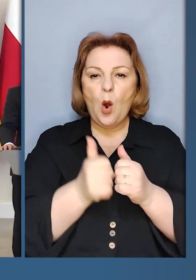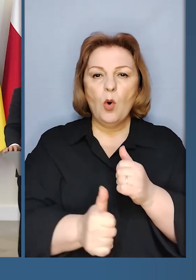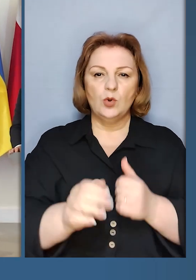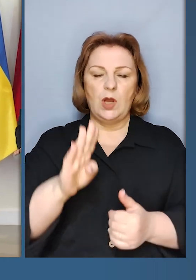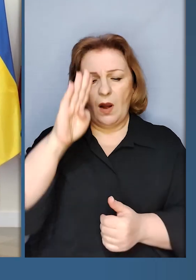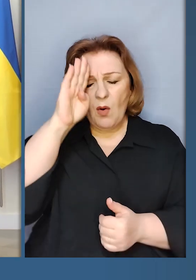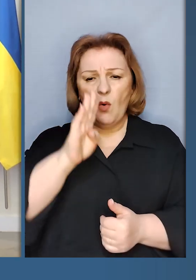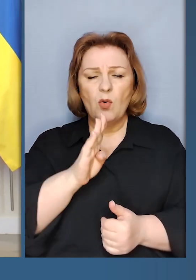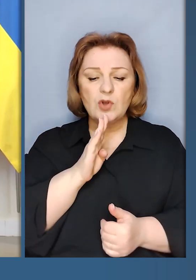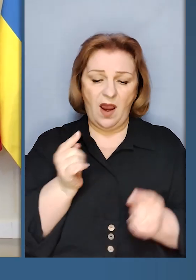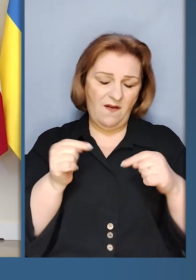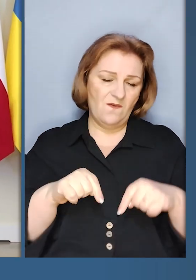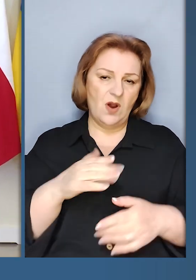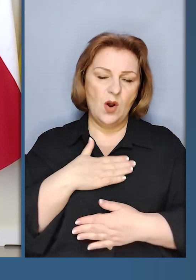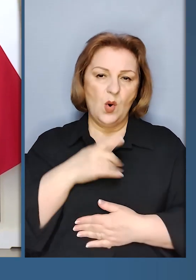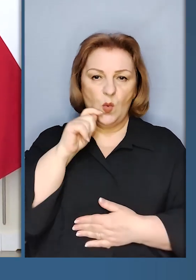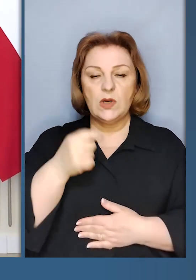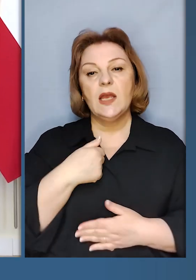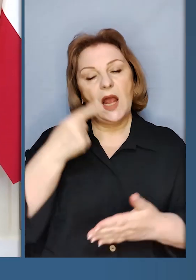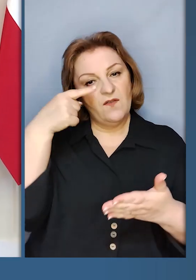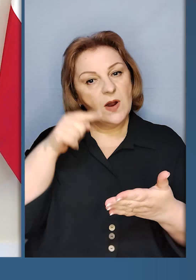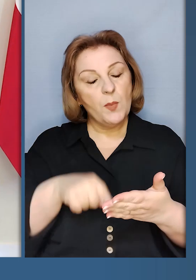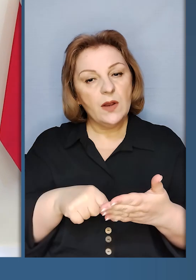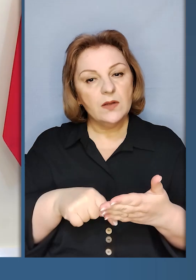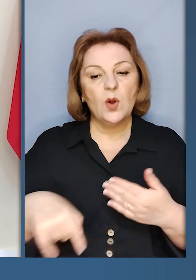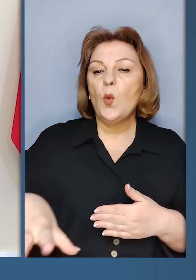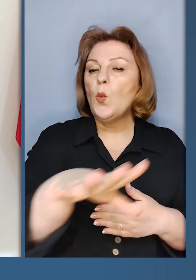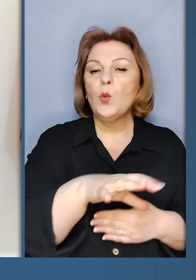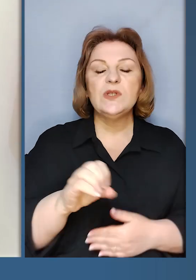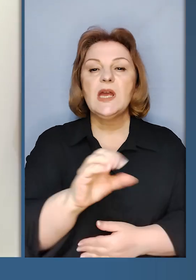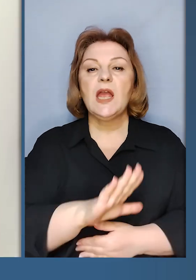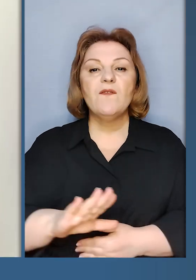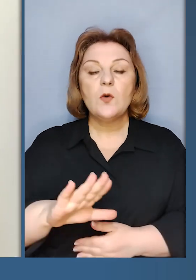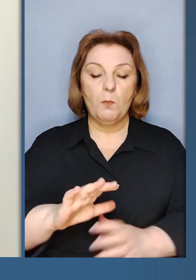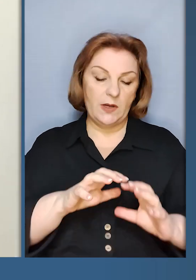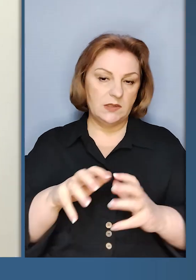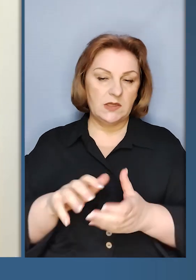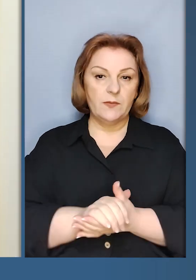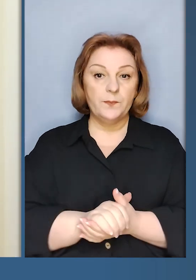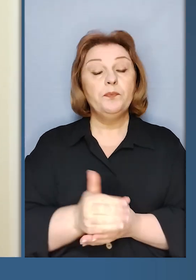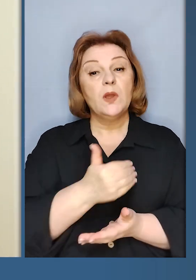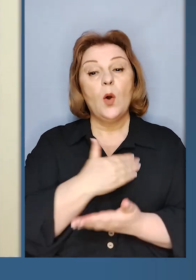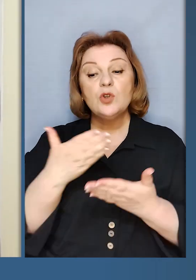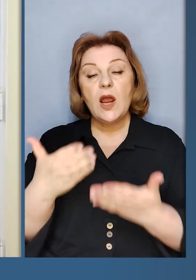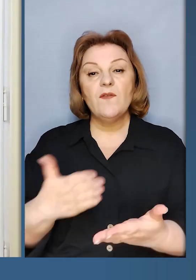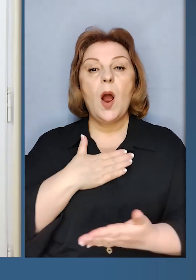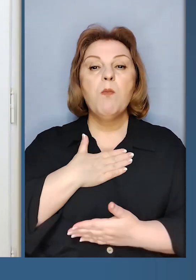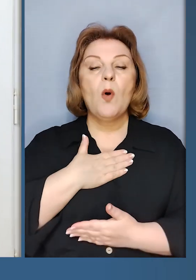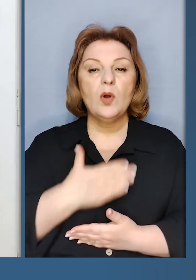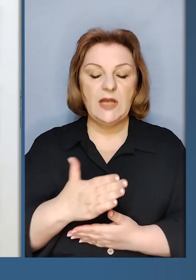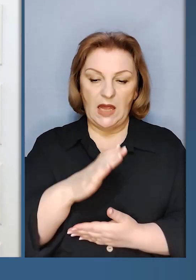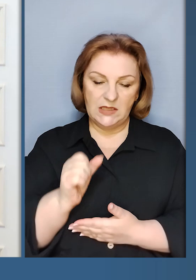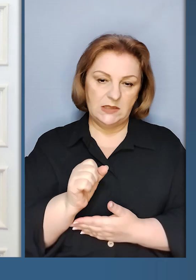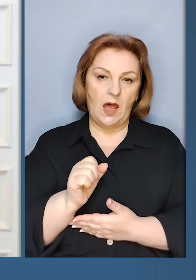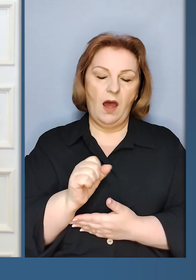проти кожної, кожної в Україні. І я впевнений в усій Європі і світу. Хочу вам подякувати